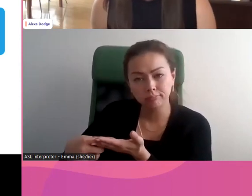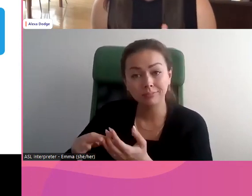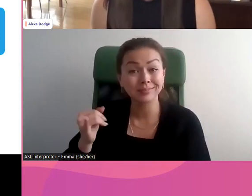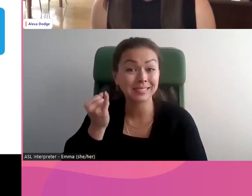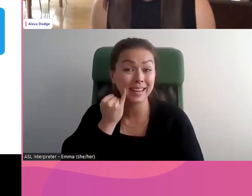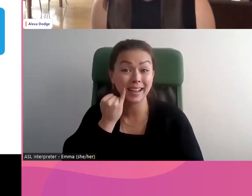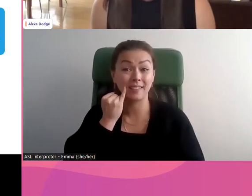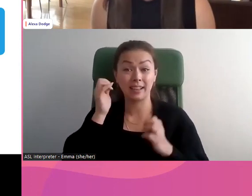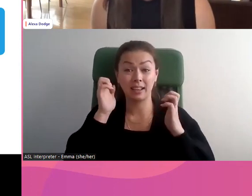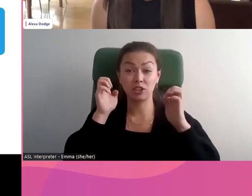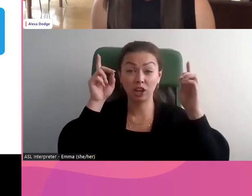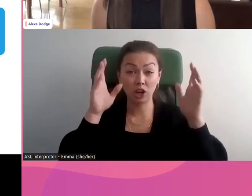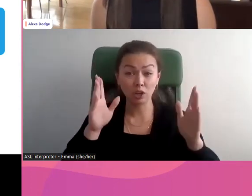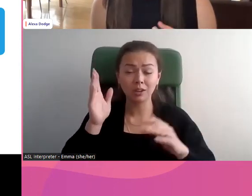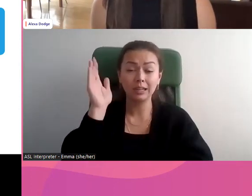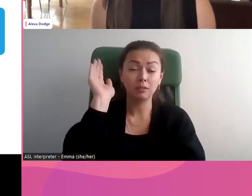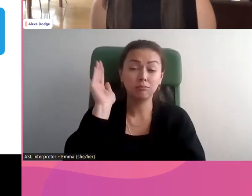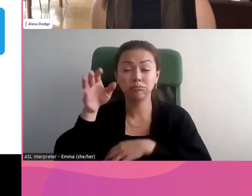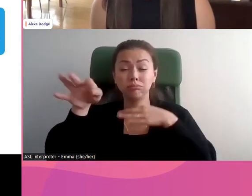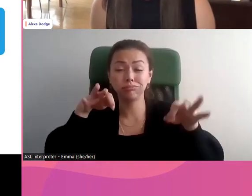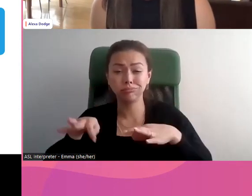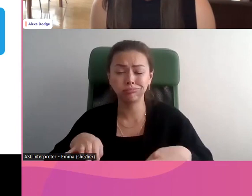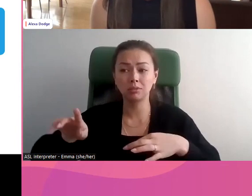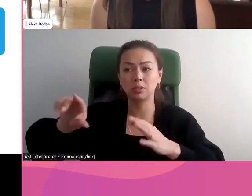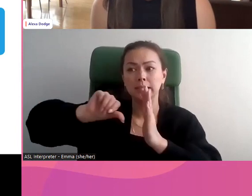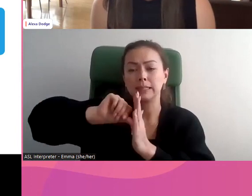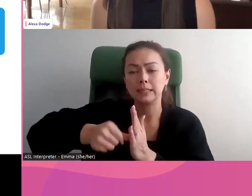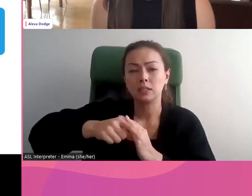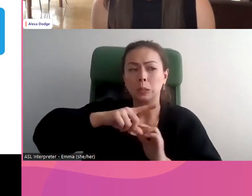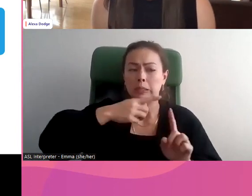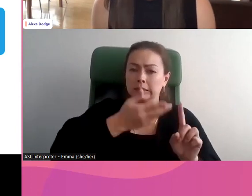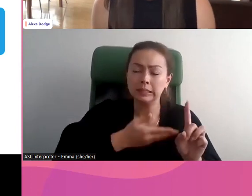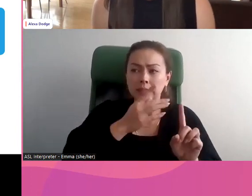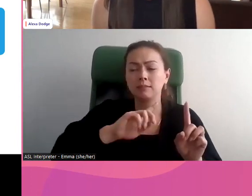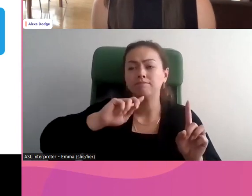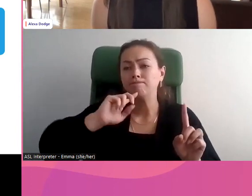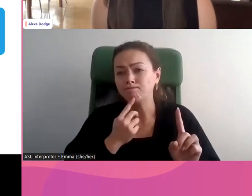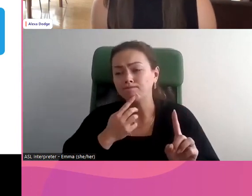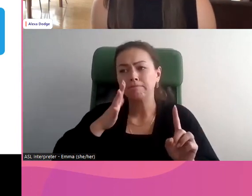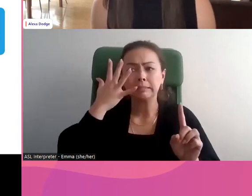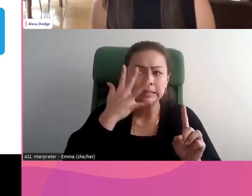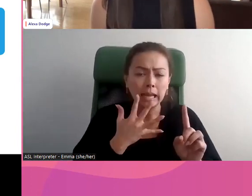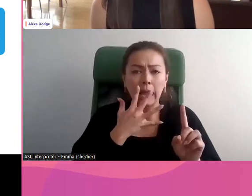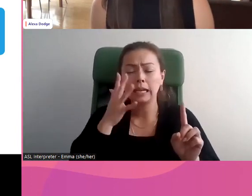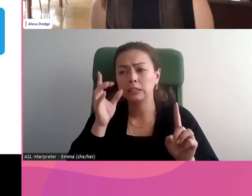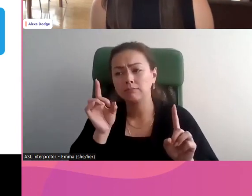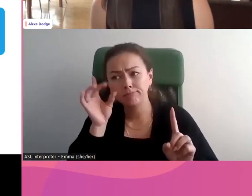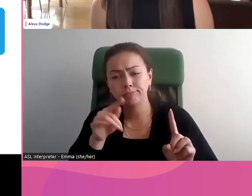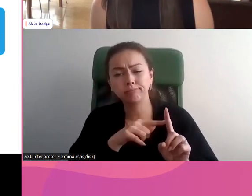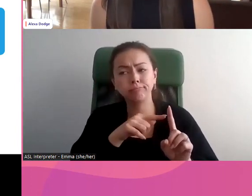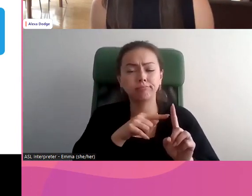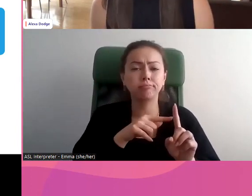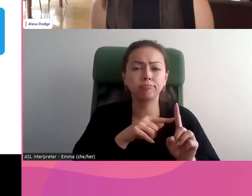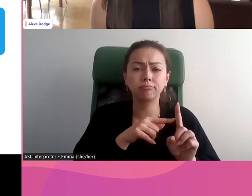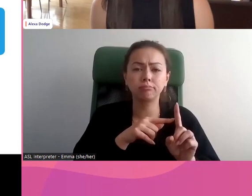lorsque les intervenants se concentrent sur les éléments les plus tragiques de la VFS-CFT sans reconnaître que